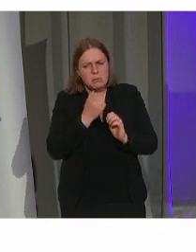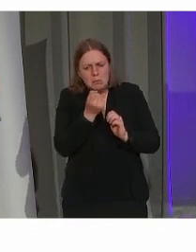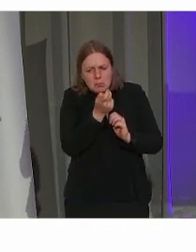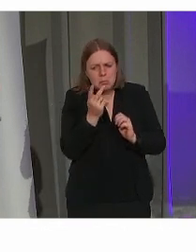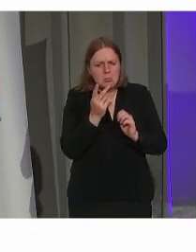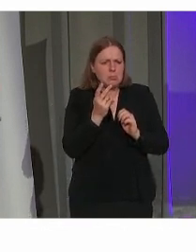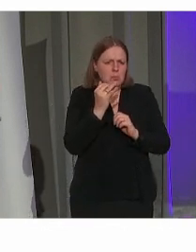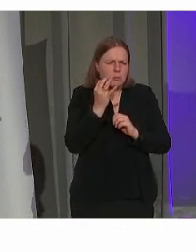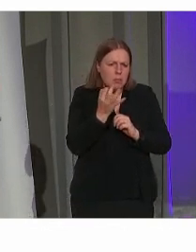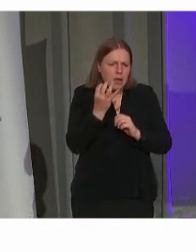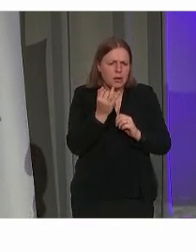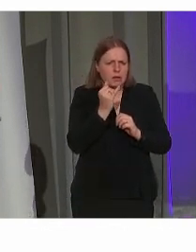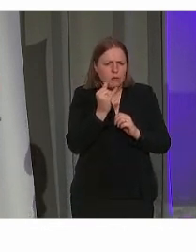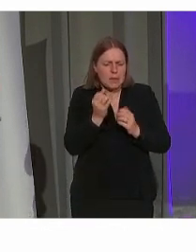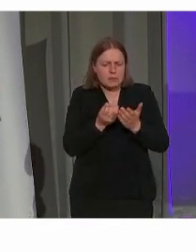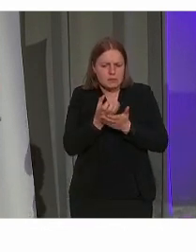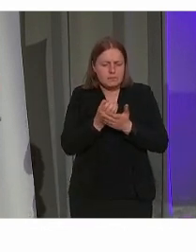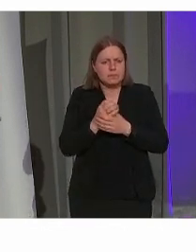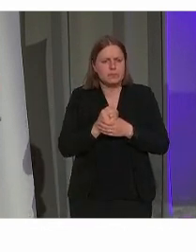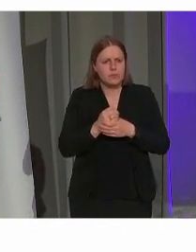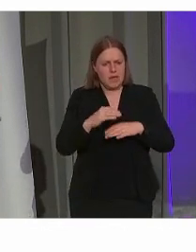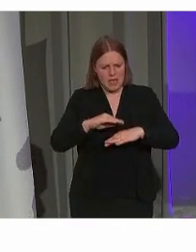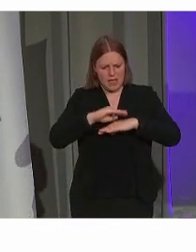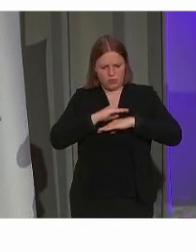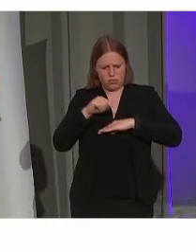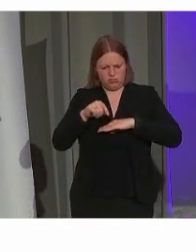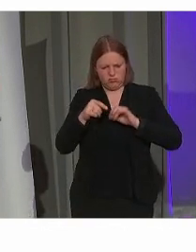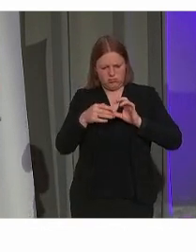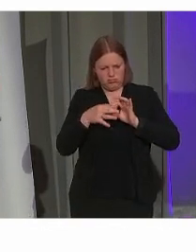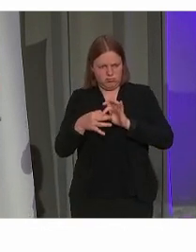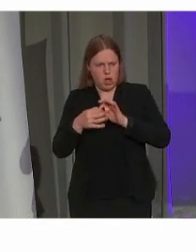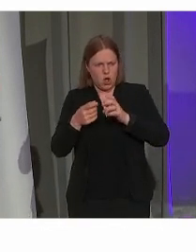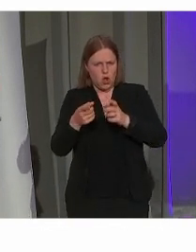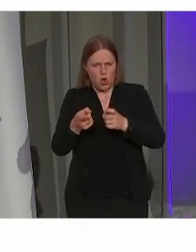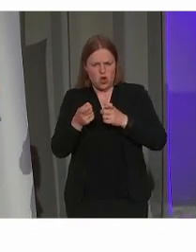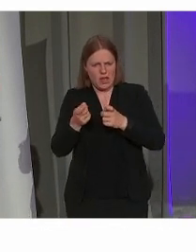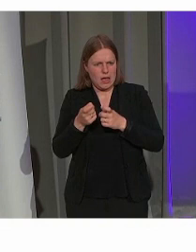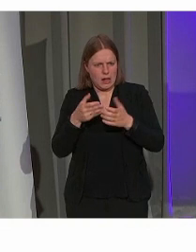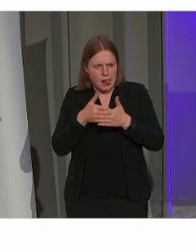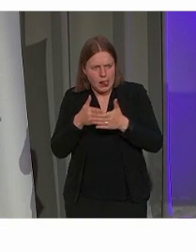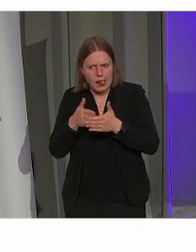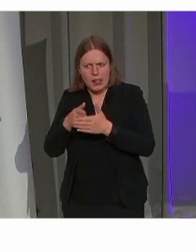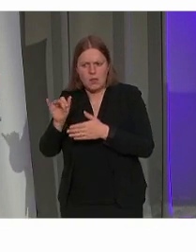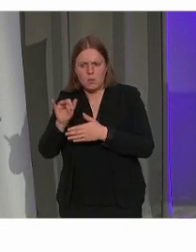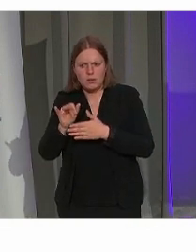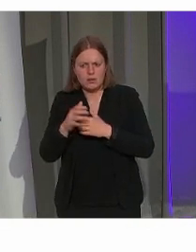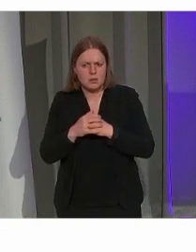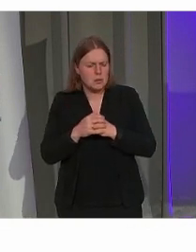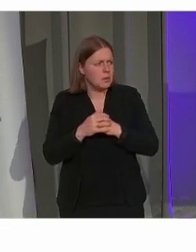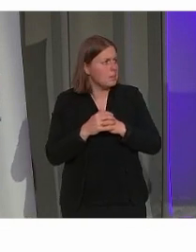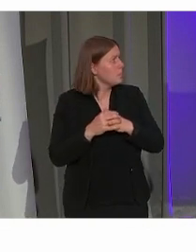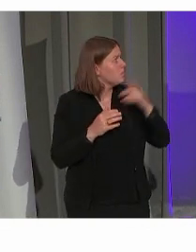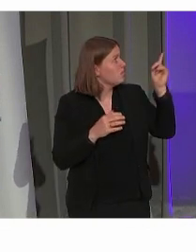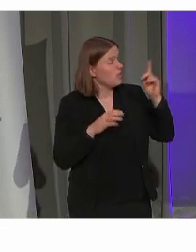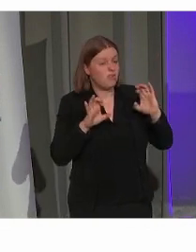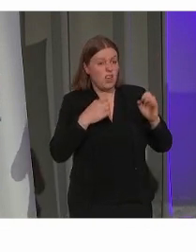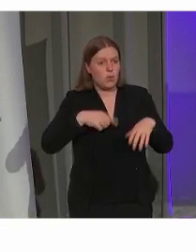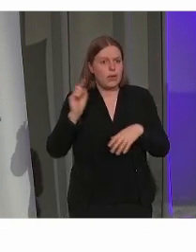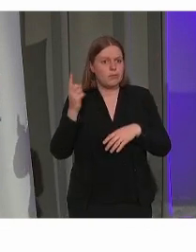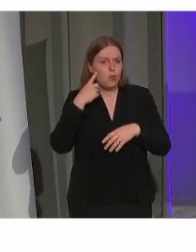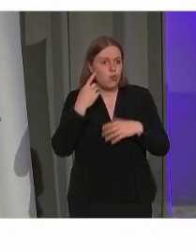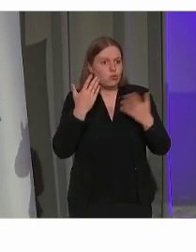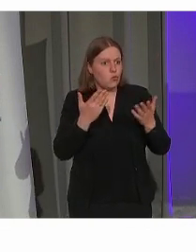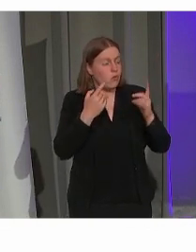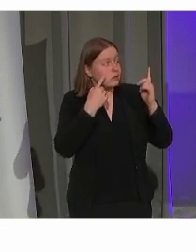mee te geven. De uitdagingen in erfgoed. Het zal velen van jullie niet vreemd zijn. zijn geen letterlijke citaten. Maar het zijn wel dingen die we heel vaak